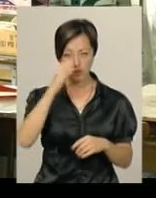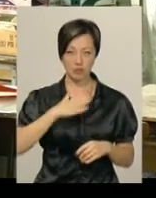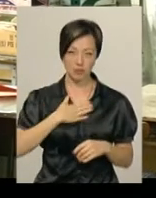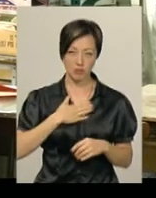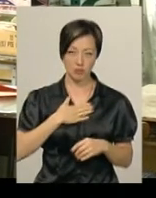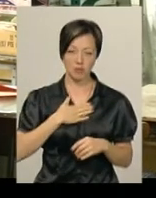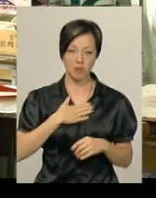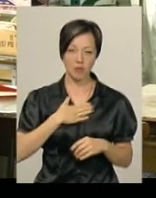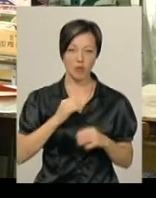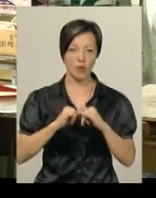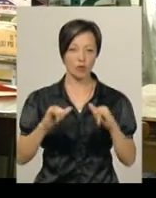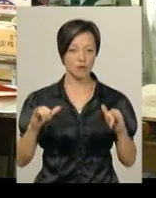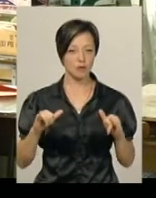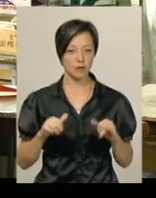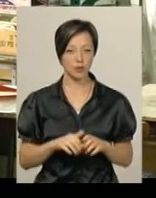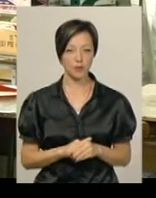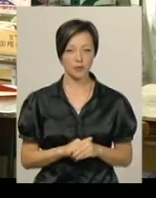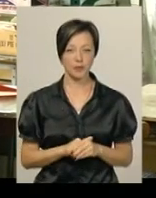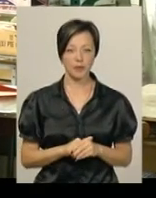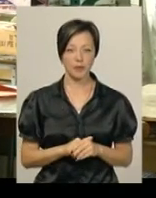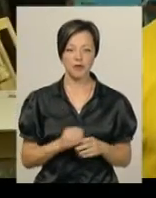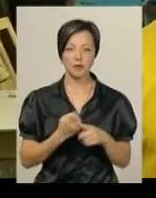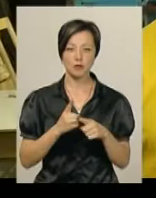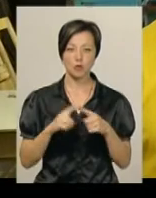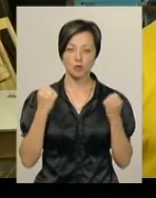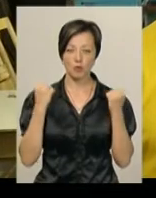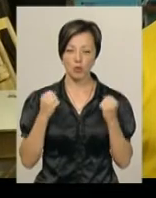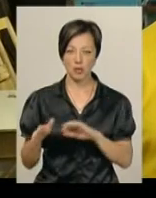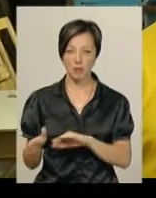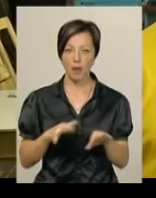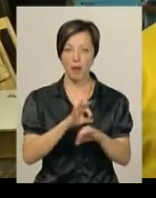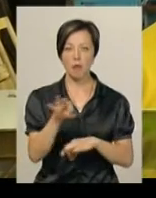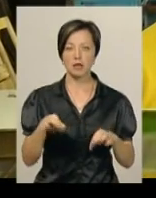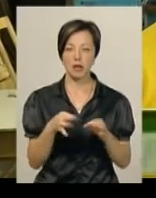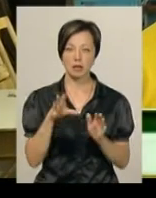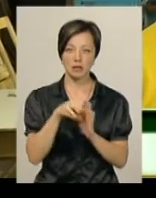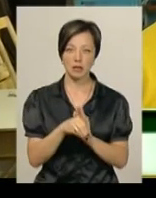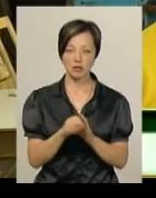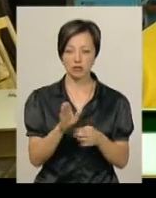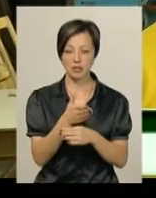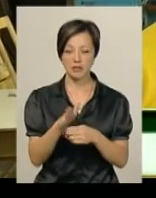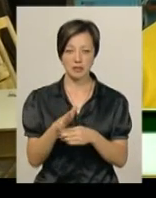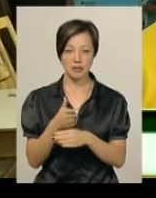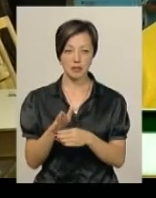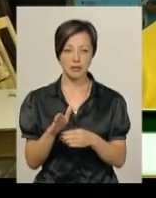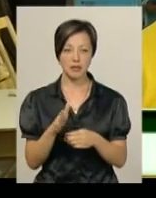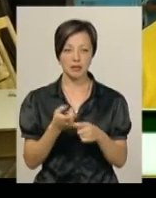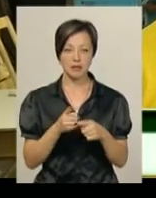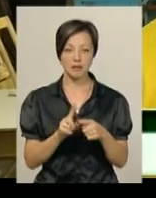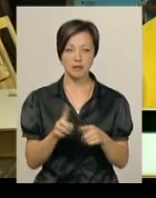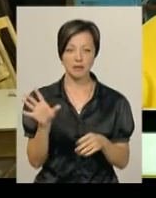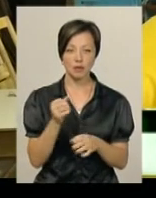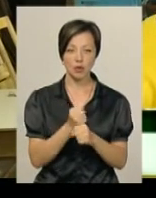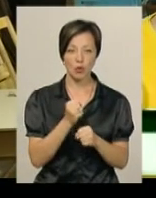плані і в плані мого розвитку в цьому спорті. Модель складається з таких частин. Ці частини всі